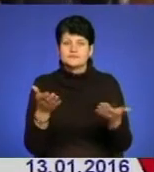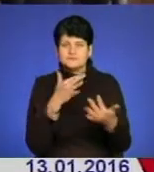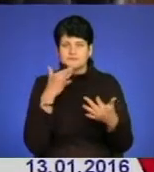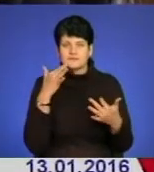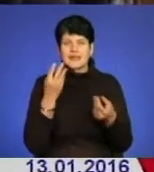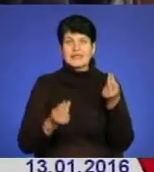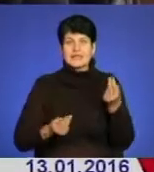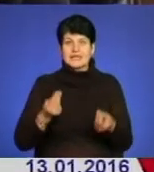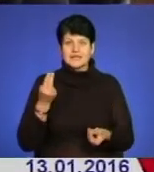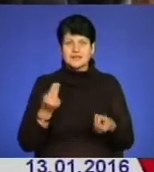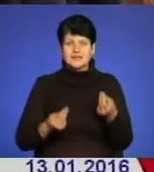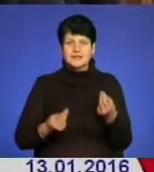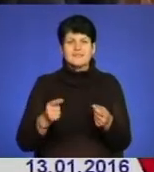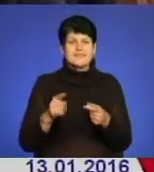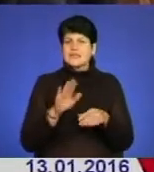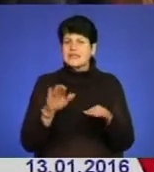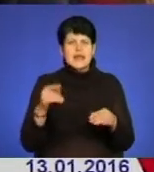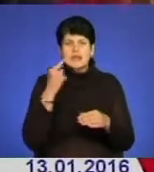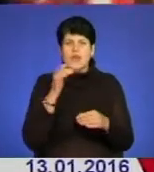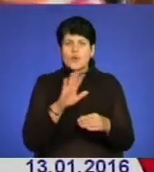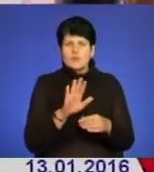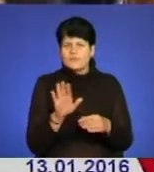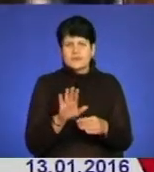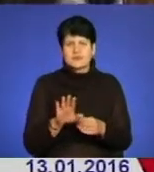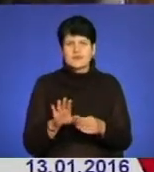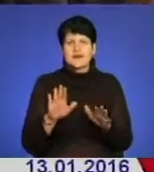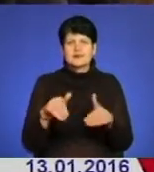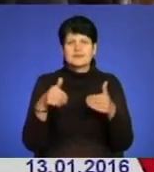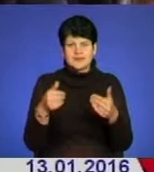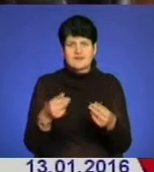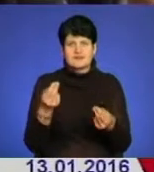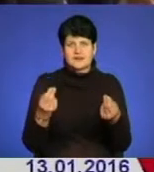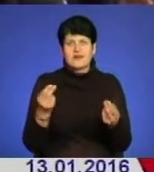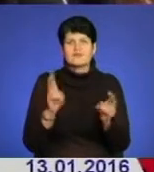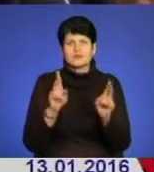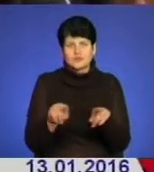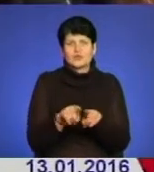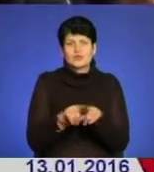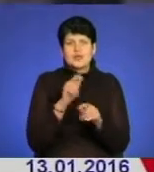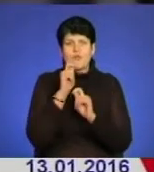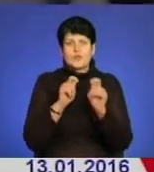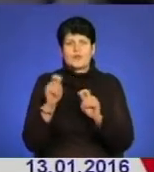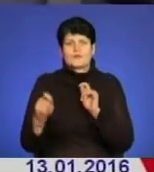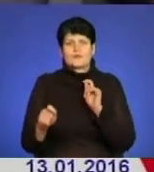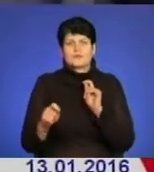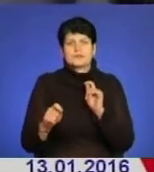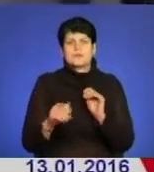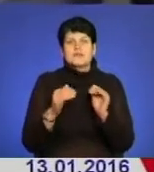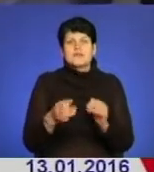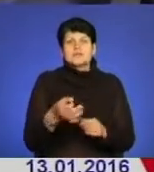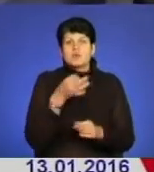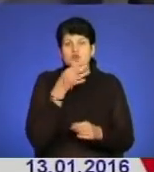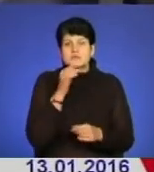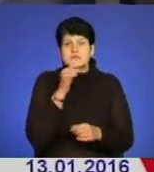ігри, то він дітей обідав і дав гравцям теж подарунки. Мені сподобався Дід